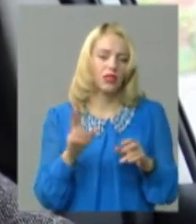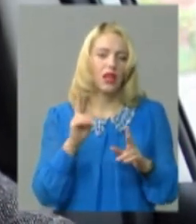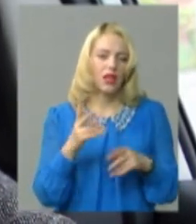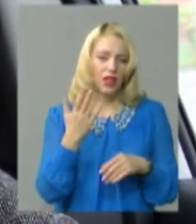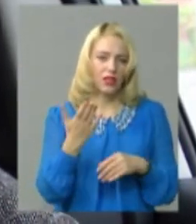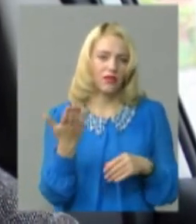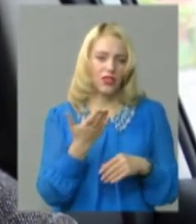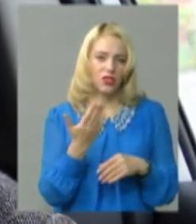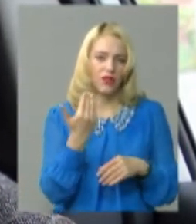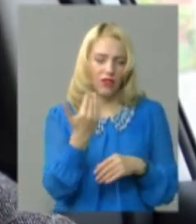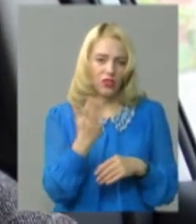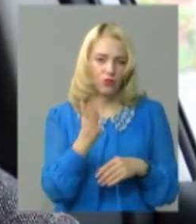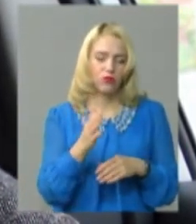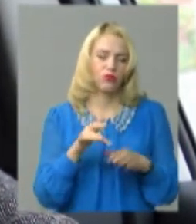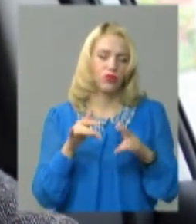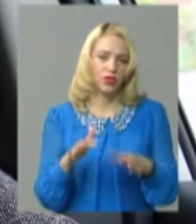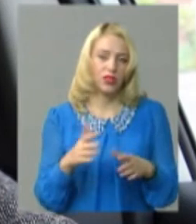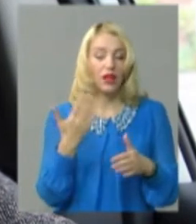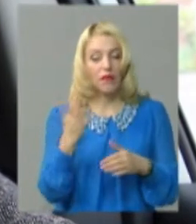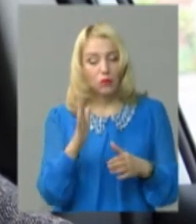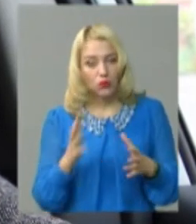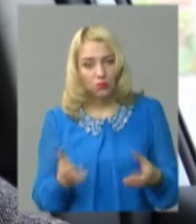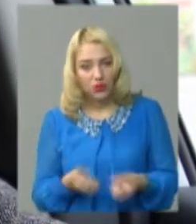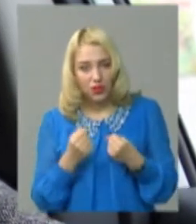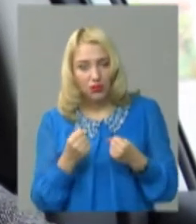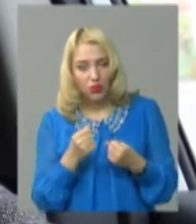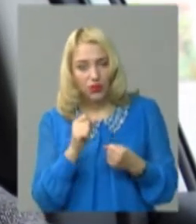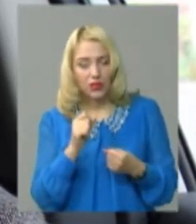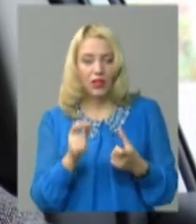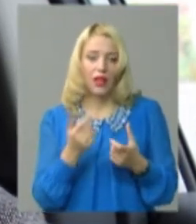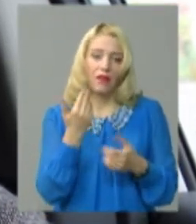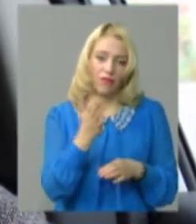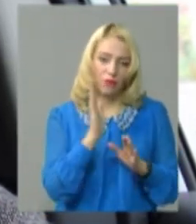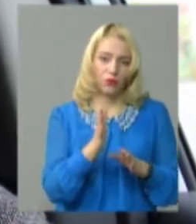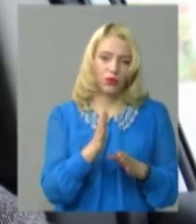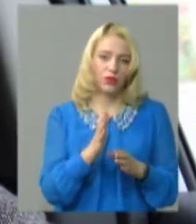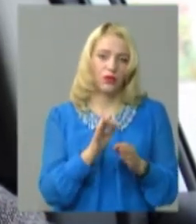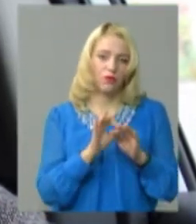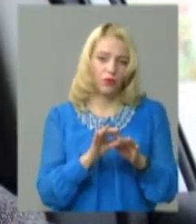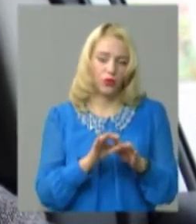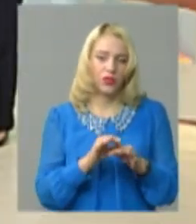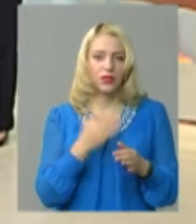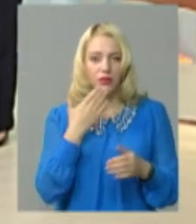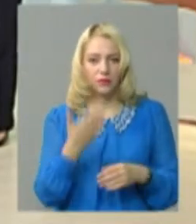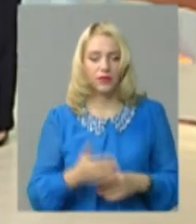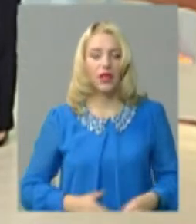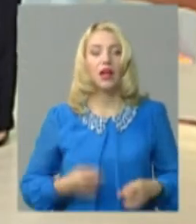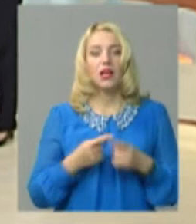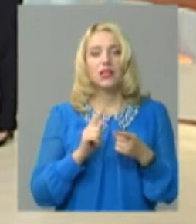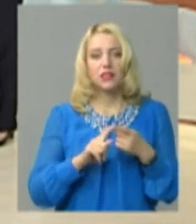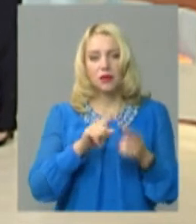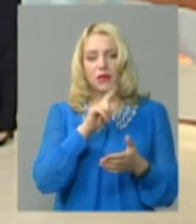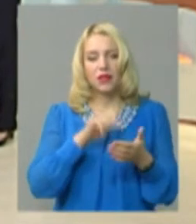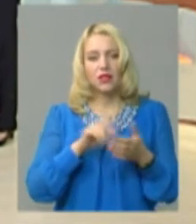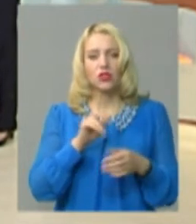ваші будуть дії. Ви будете підтримувати, ви будете проти. Це питання в тому,